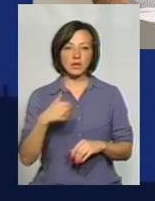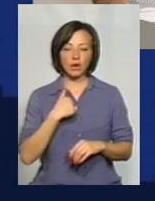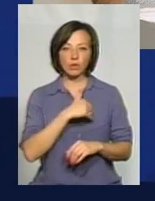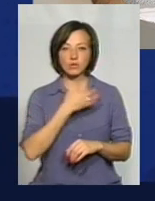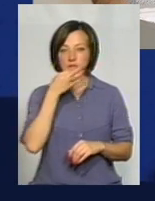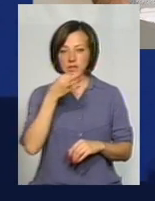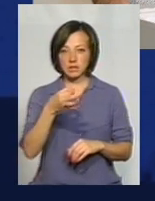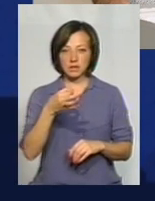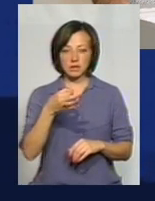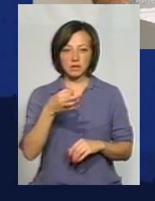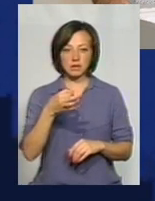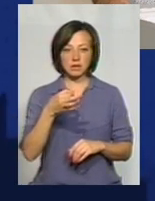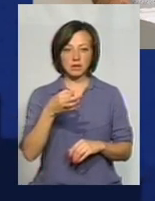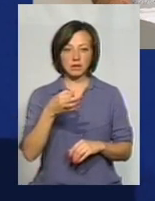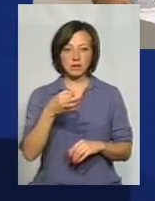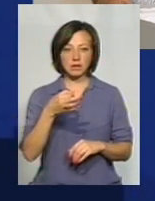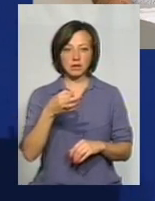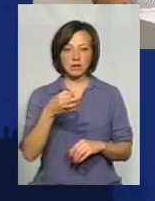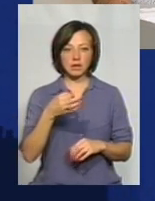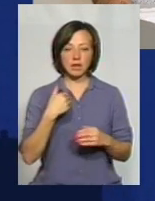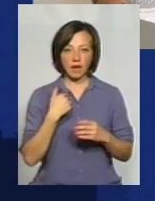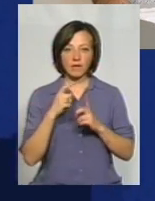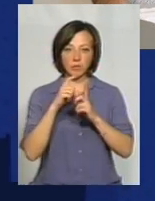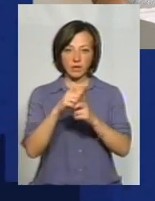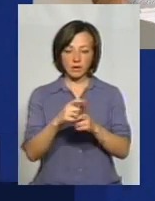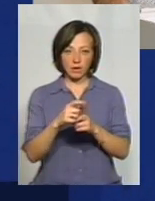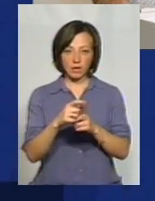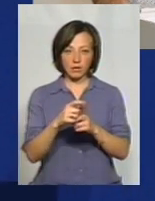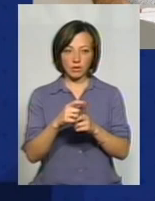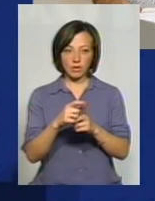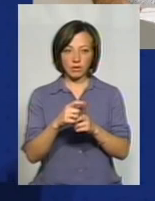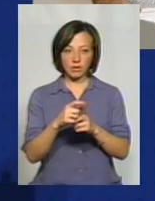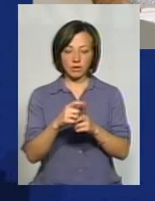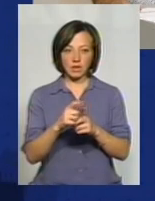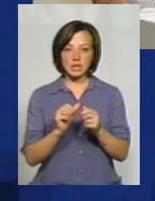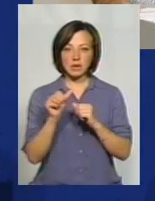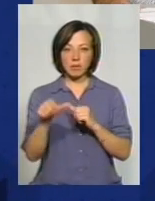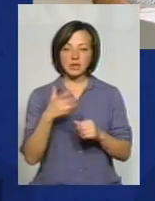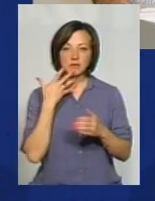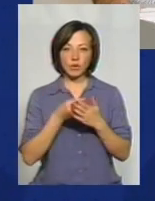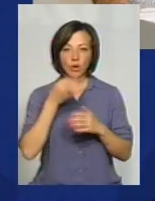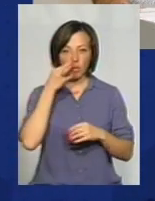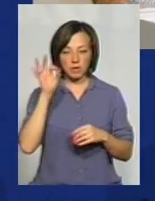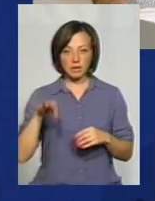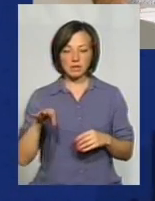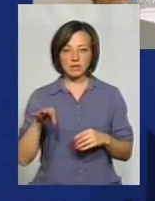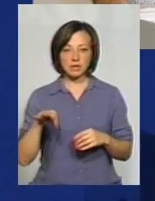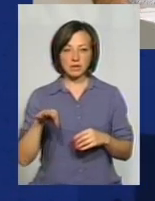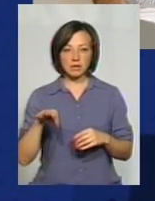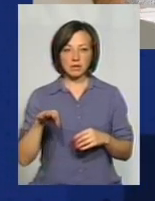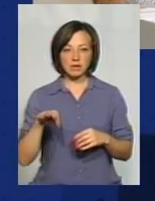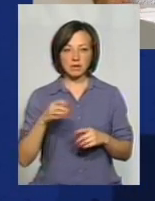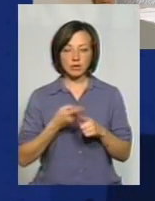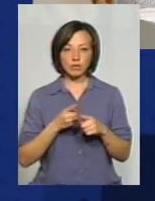я хочу сказати, що це я вже відповідаю за межі своєї компетенції, і